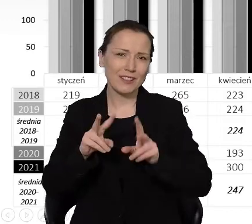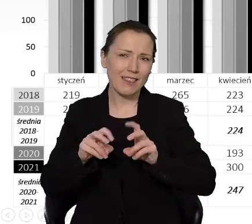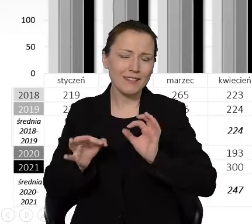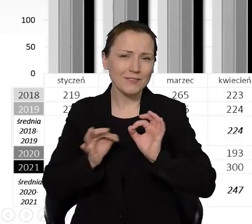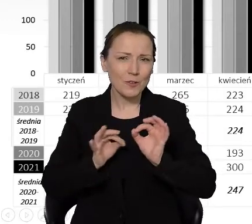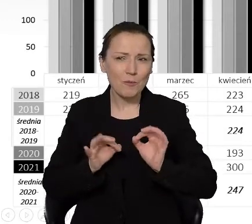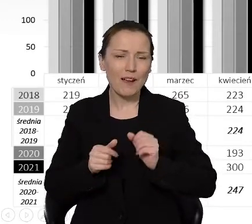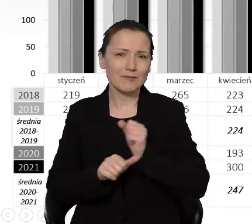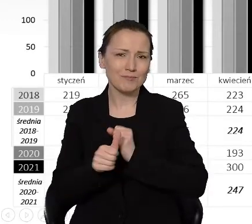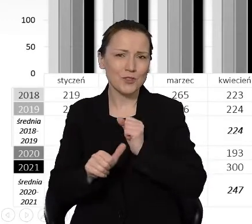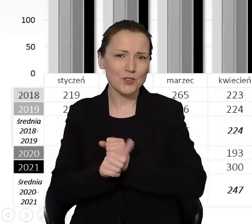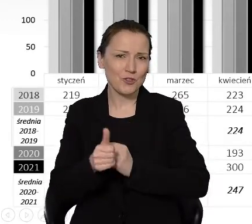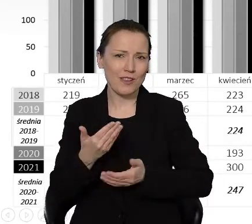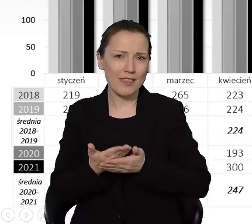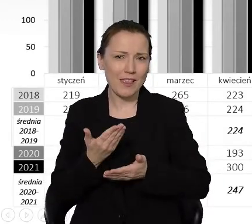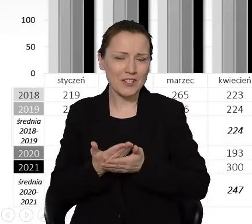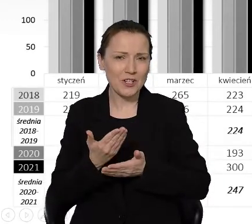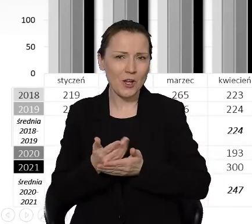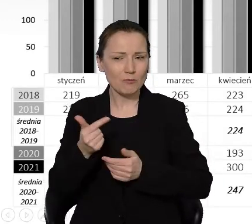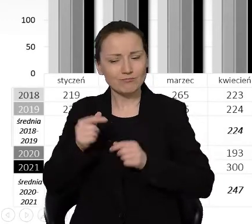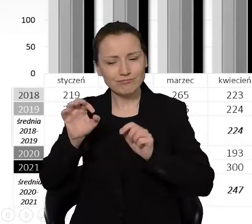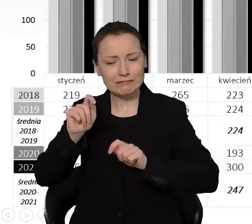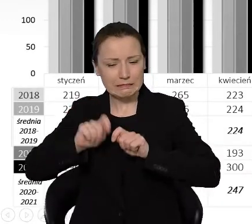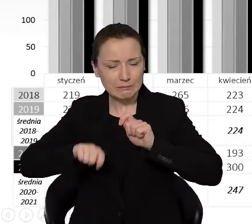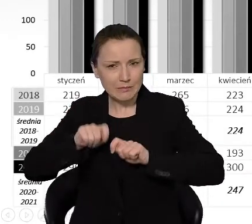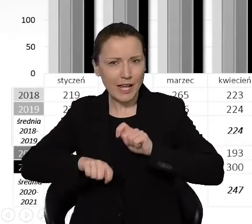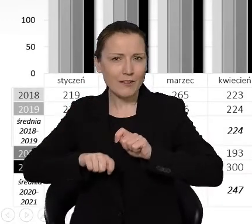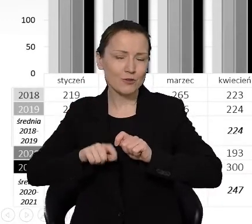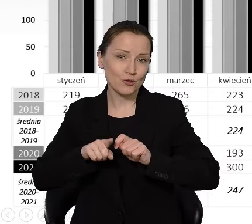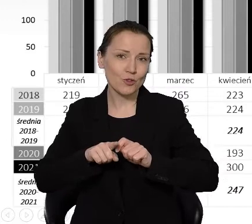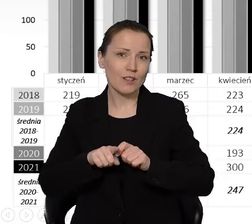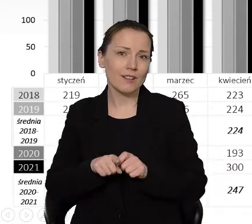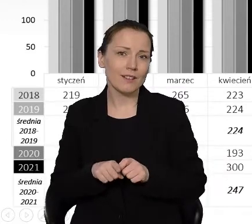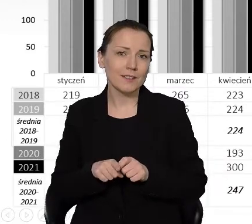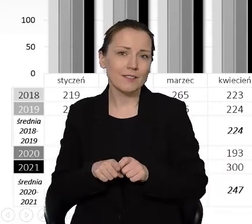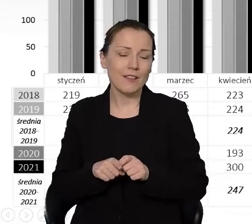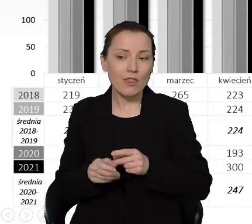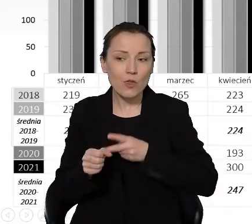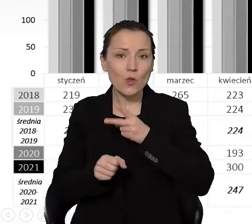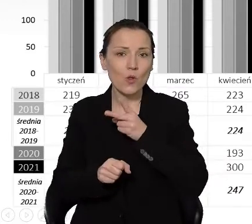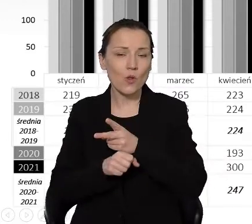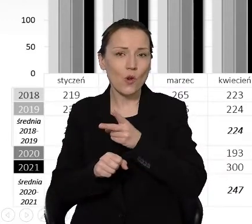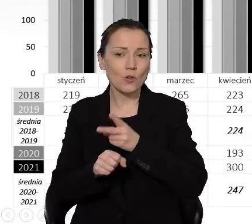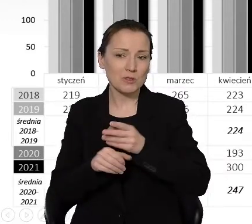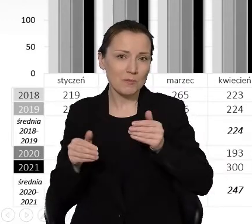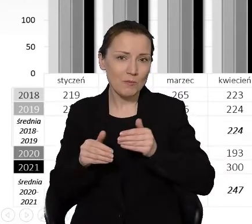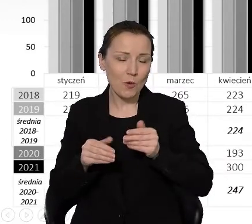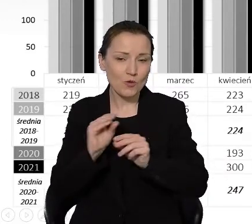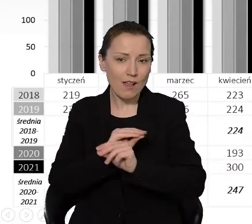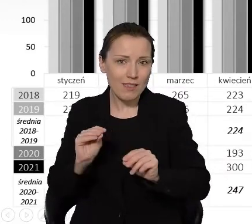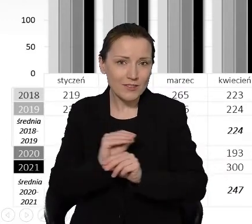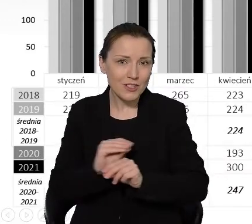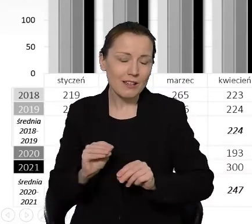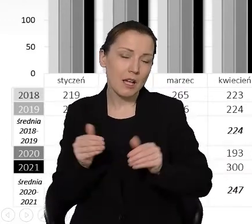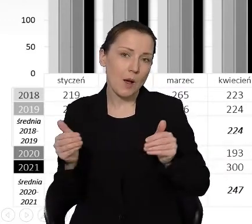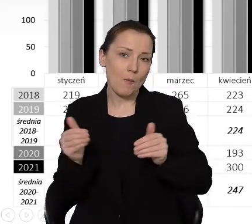przyczyn, większej ilości zgonów, tutaj także dostęp do możliwości leczenia. Często obawa